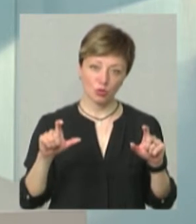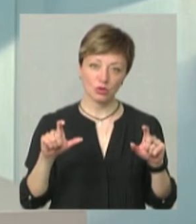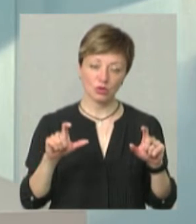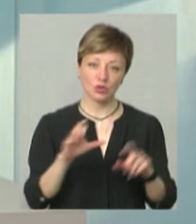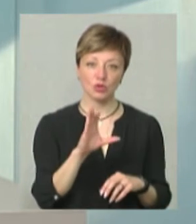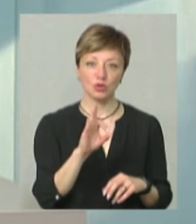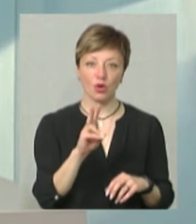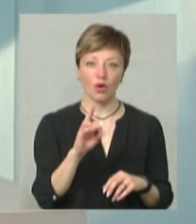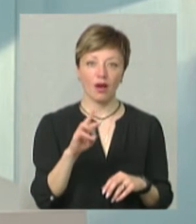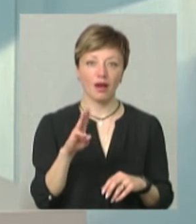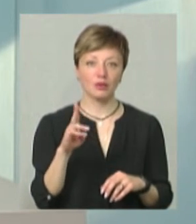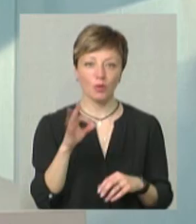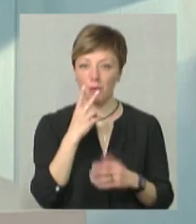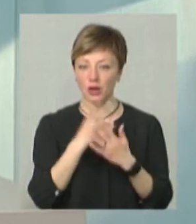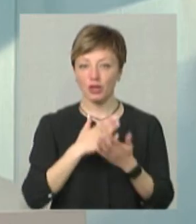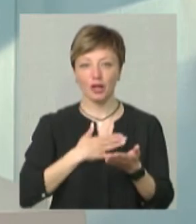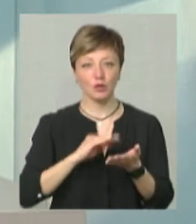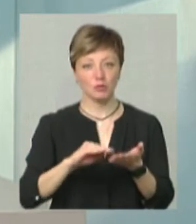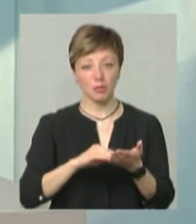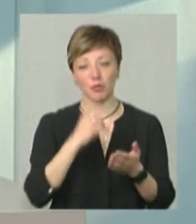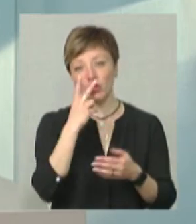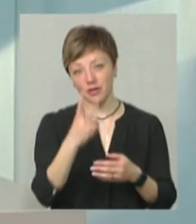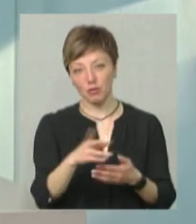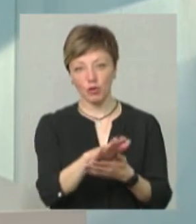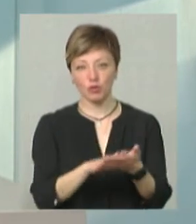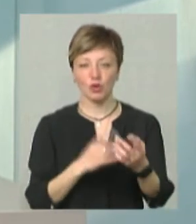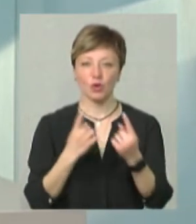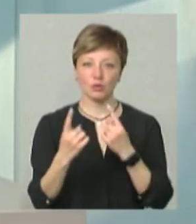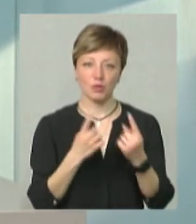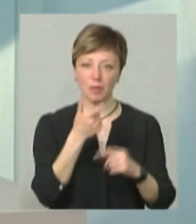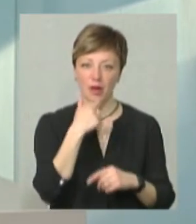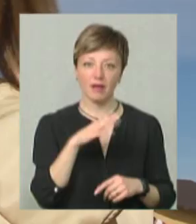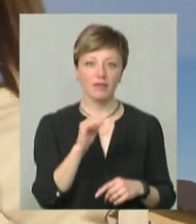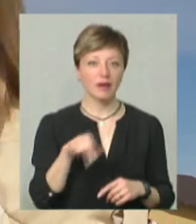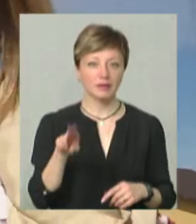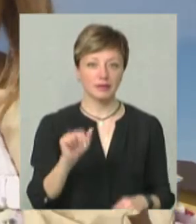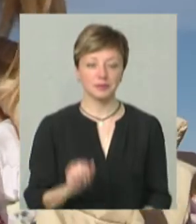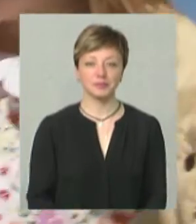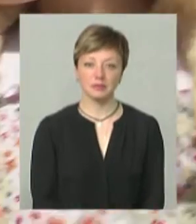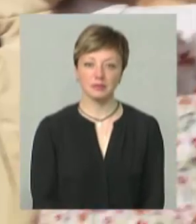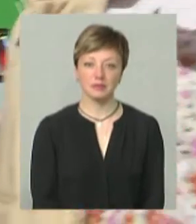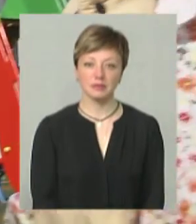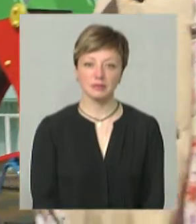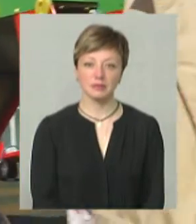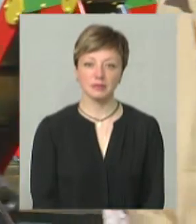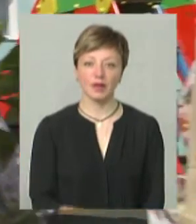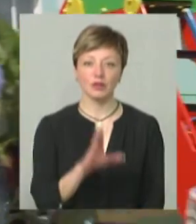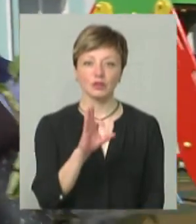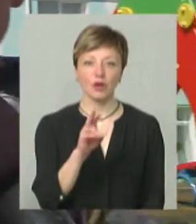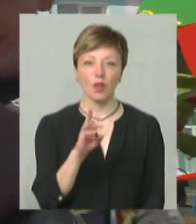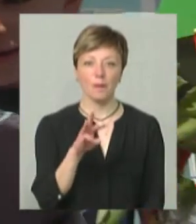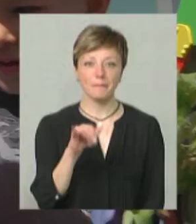«Соколятко», бачила Наталія Паляниця. Поглянемо і ми, і продовжимо розмови з пані Вандою. Соломійка, Ростик,